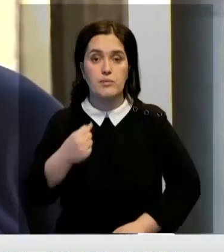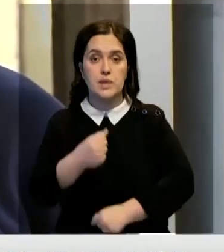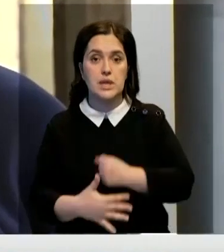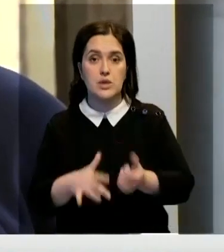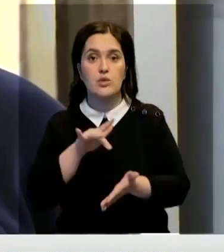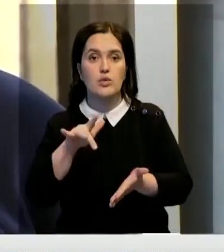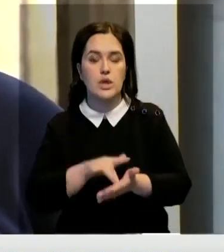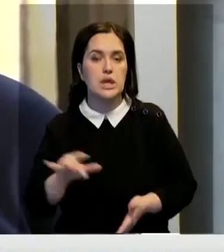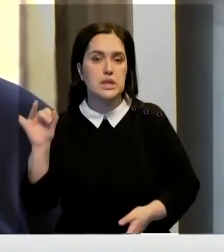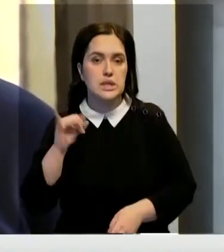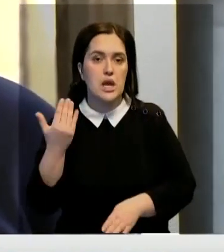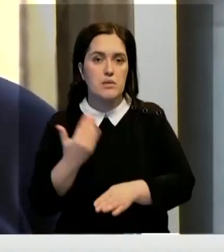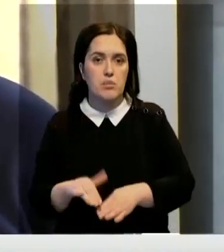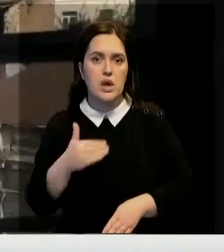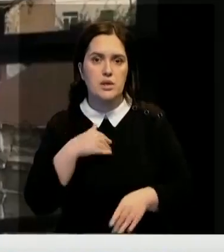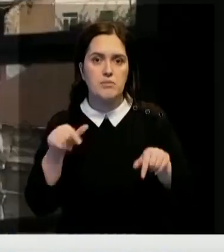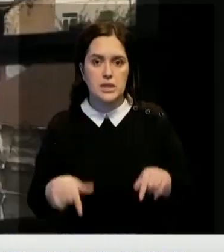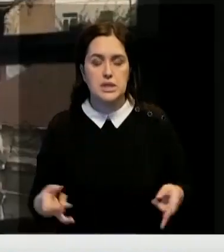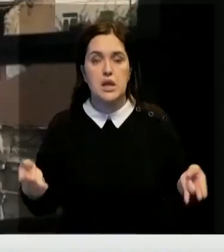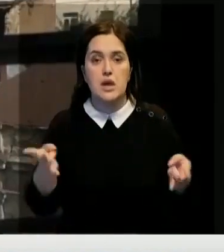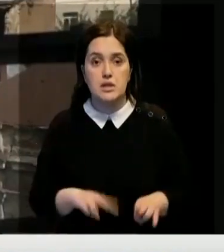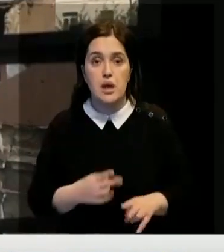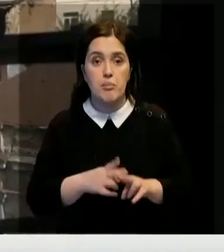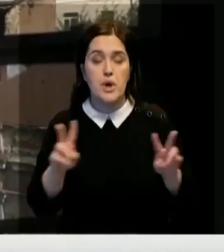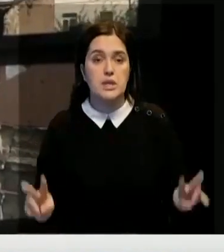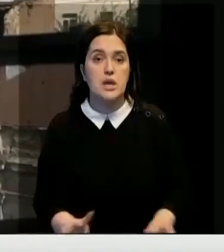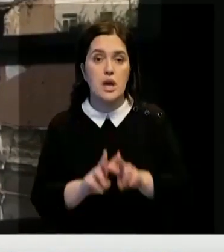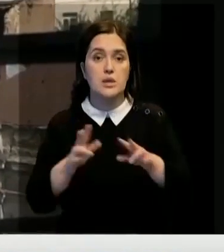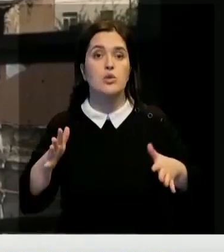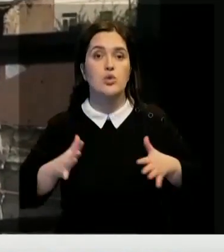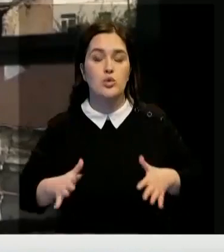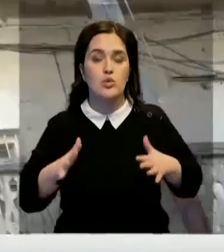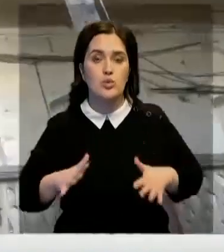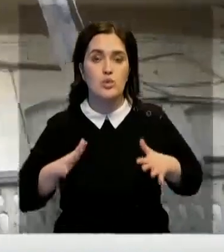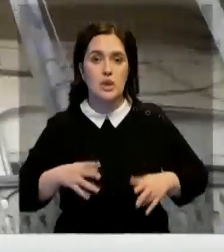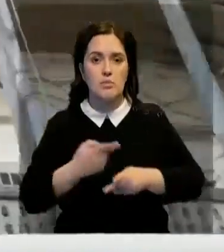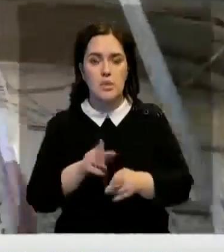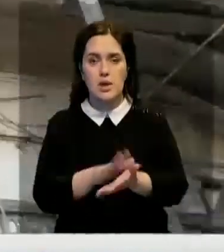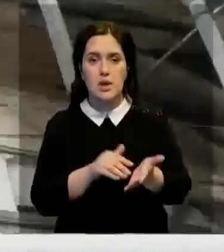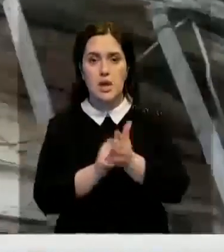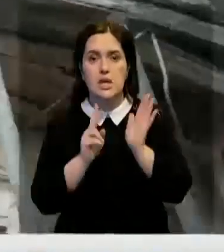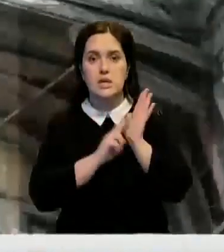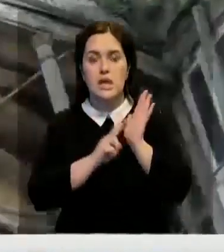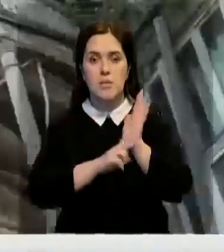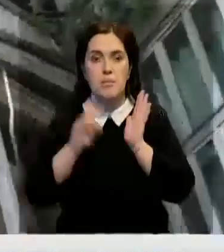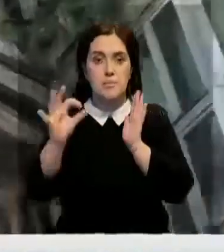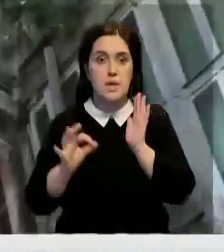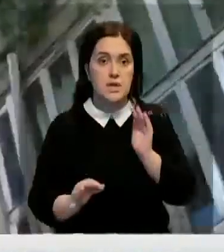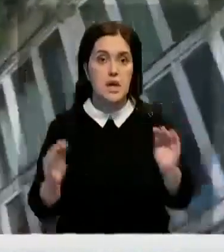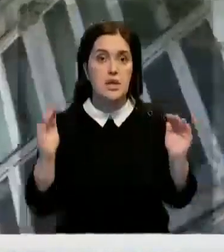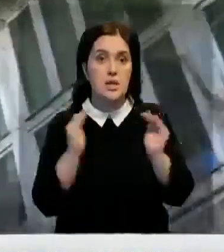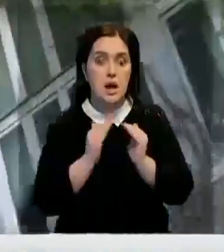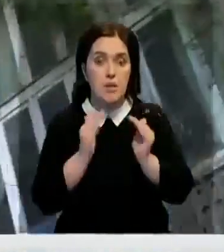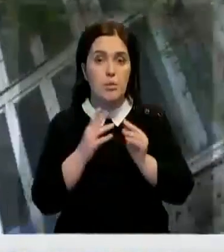исторической части. И хотим здесь остаться. В столице Грузии в аварийном состоянии находится около 70% домов. И как ни